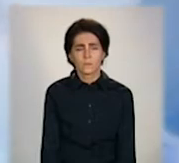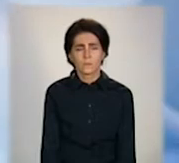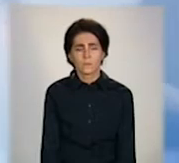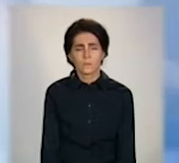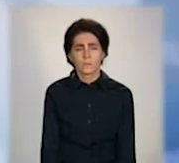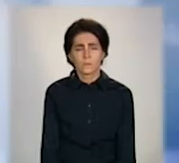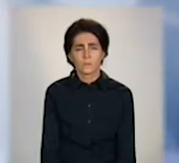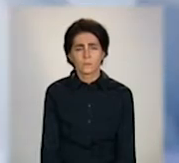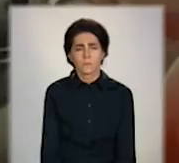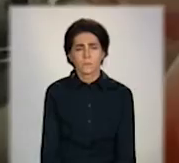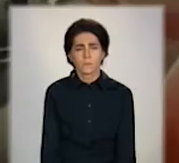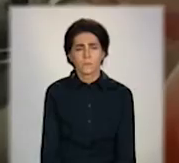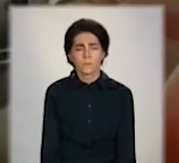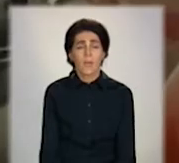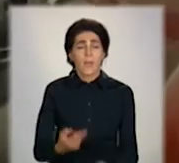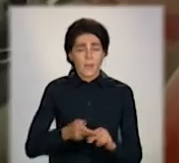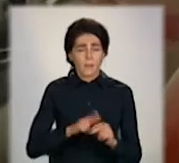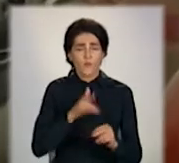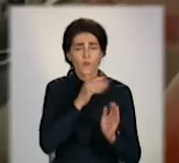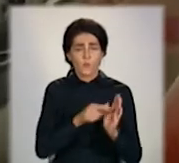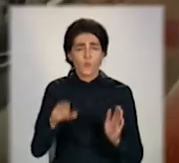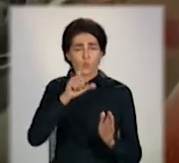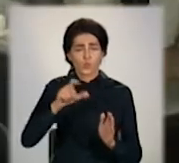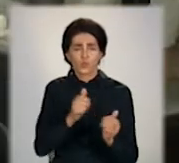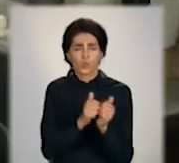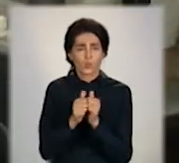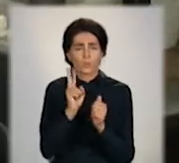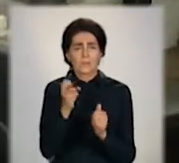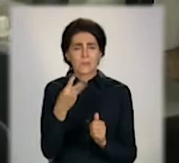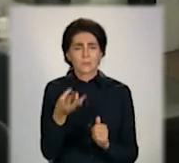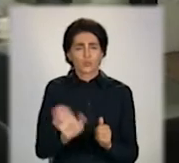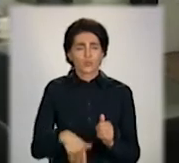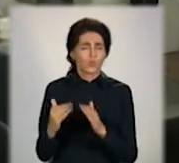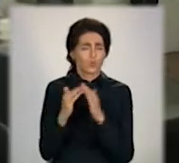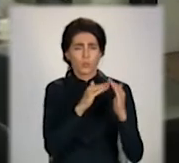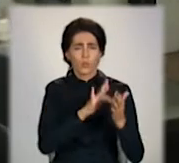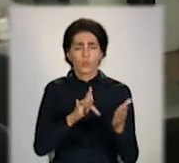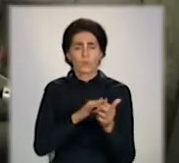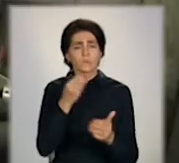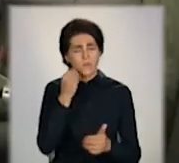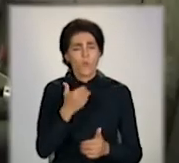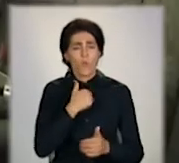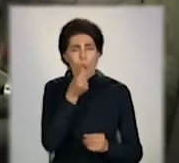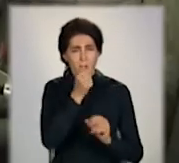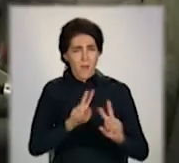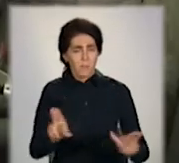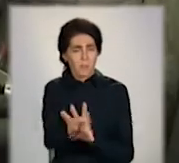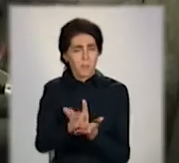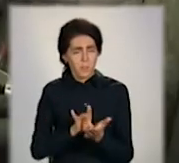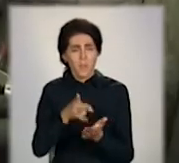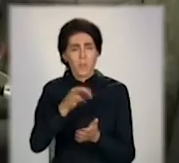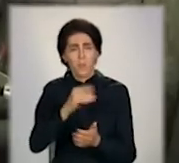ці договори були укладені. Тим часом мешканці сусідніх 13 будинків у Слов'янську хотіли піти тим самим шляхом.